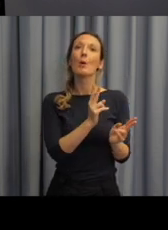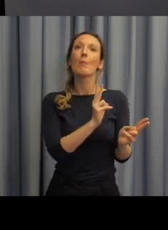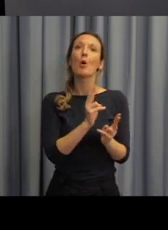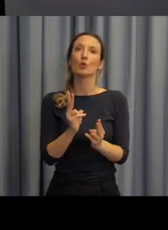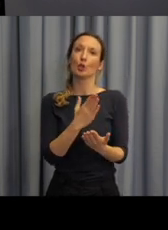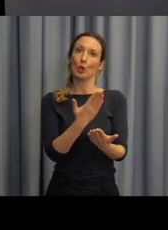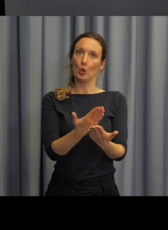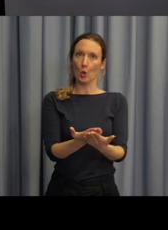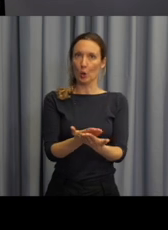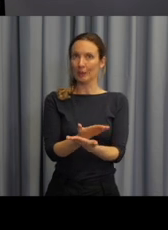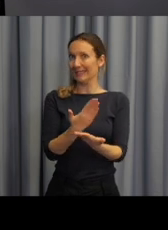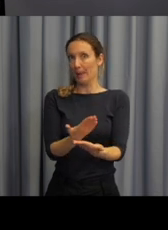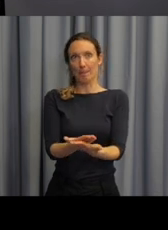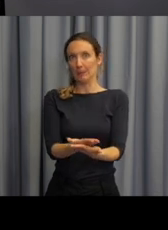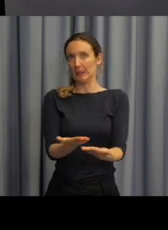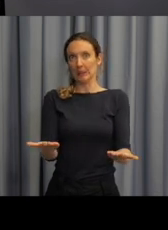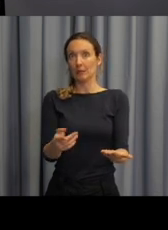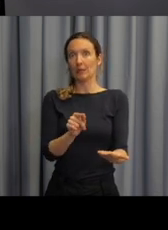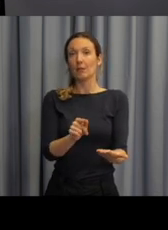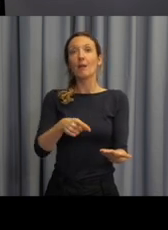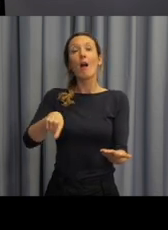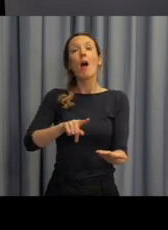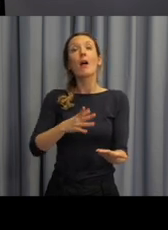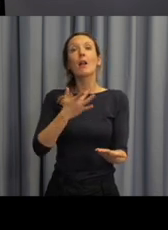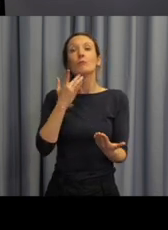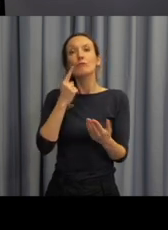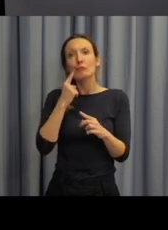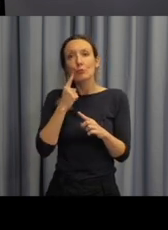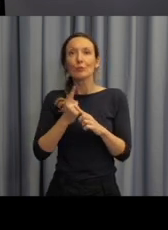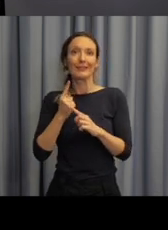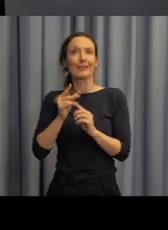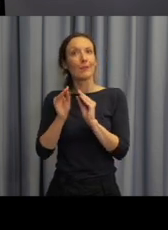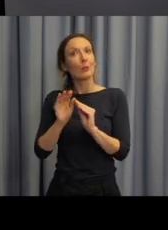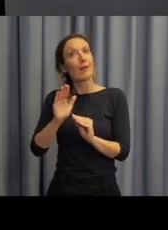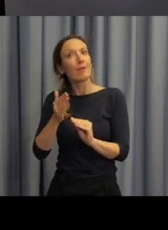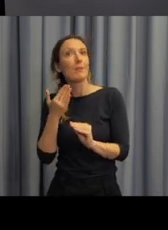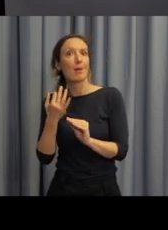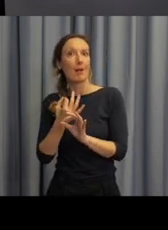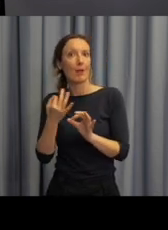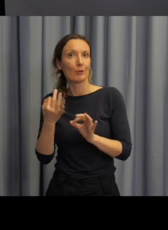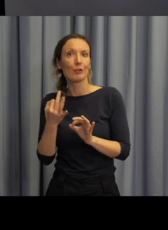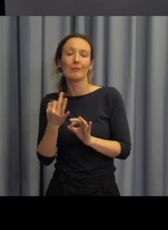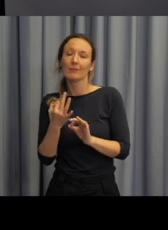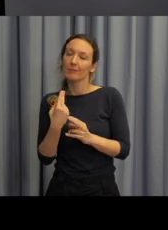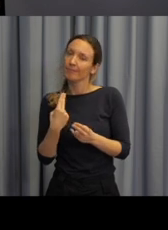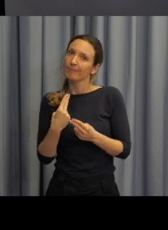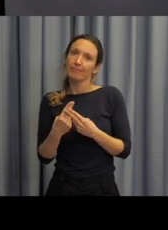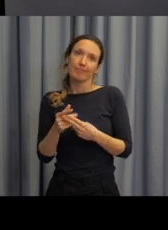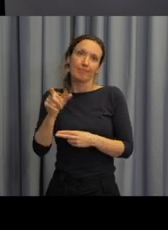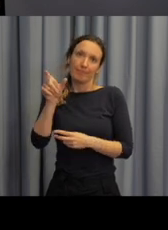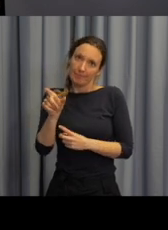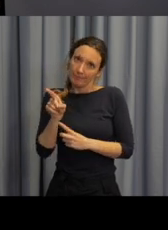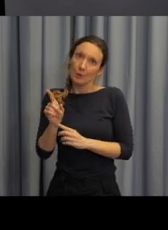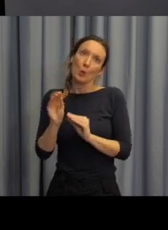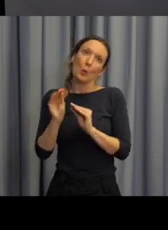konkrétní podobu výuce dává učitel, kterého žádná učebnice ani žádná metodická